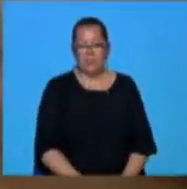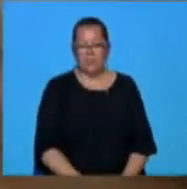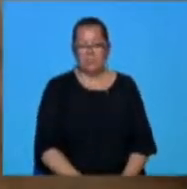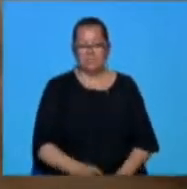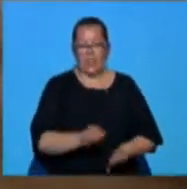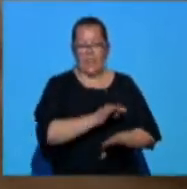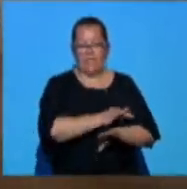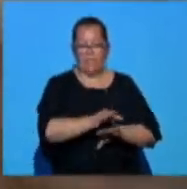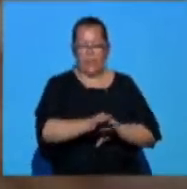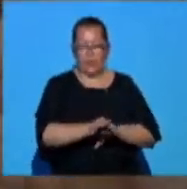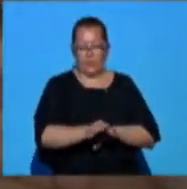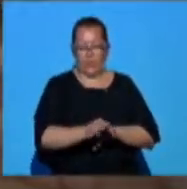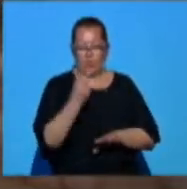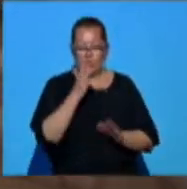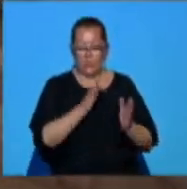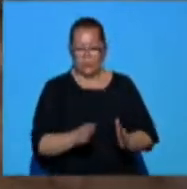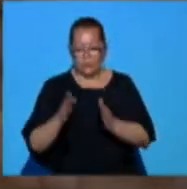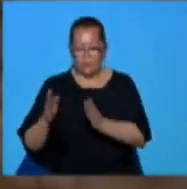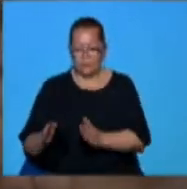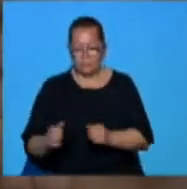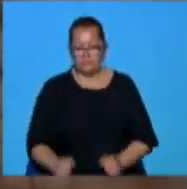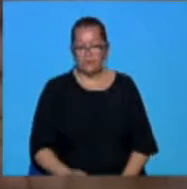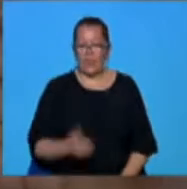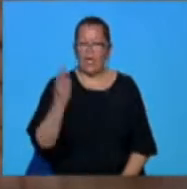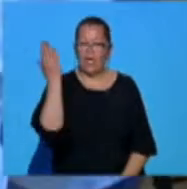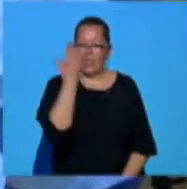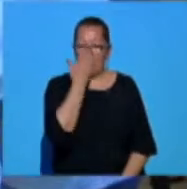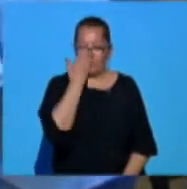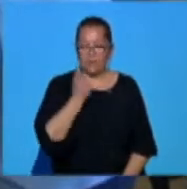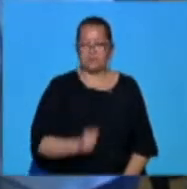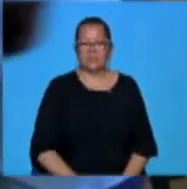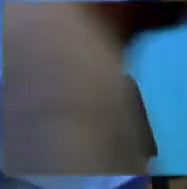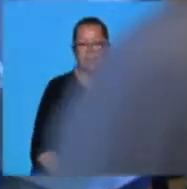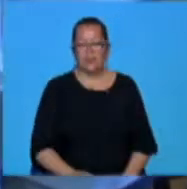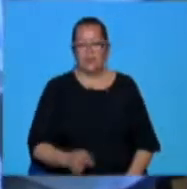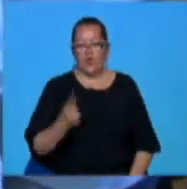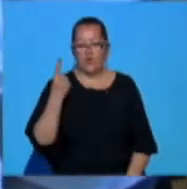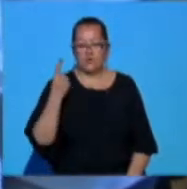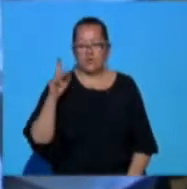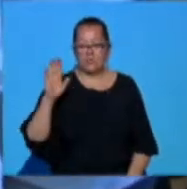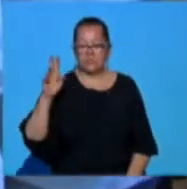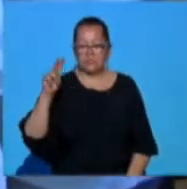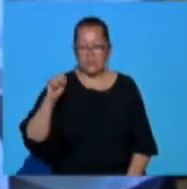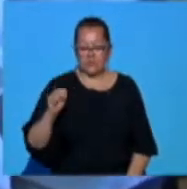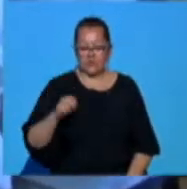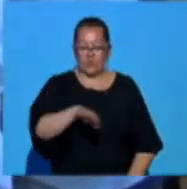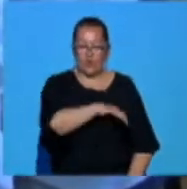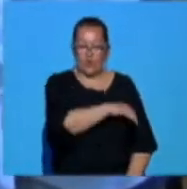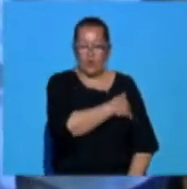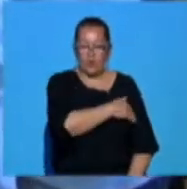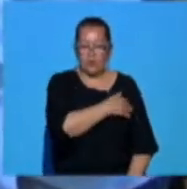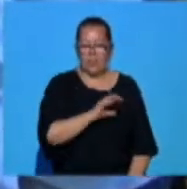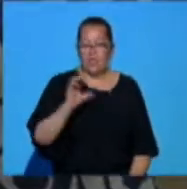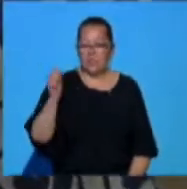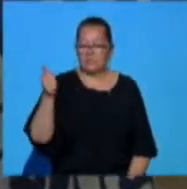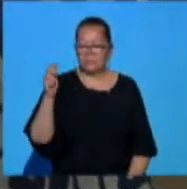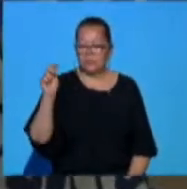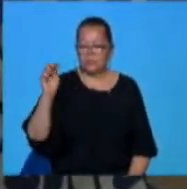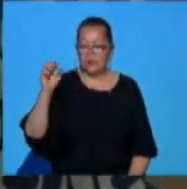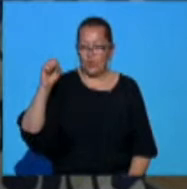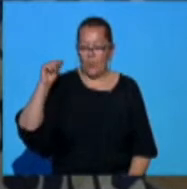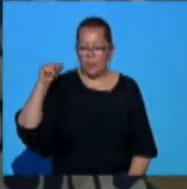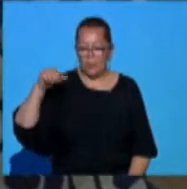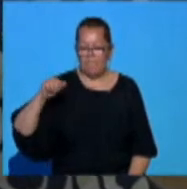Proiectul este structurat în două etape. Etapa de învățare, de care beneficiază 158 de elevi ai școlii gimnaziale Anton Pan din